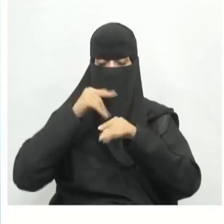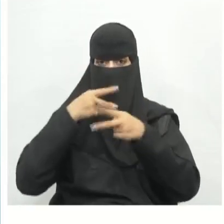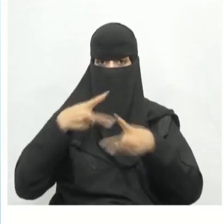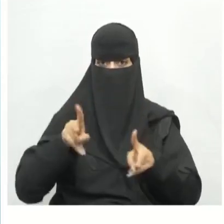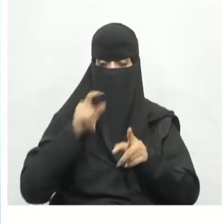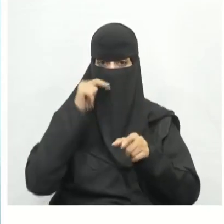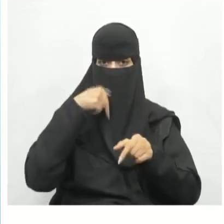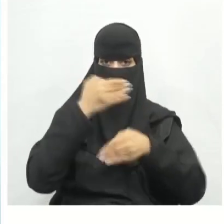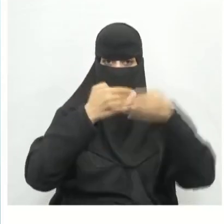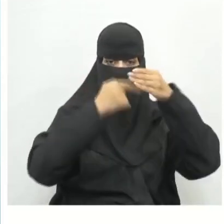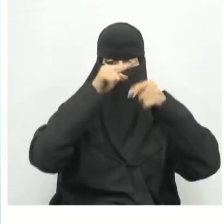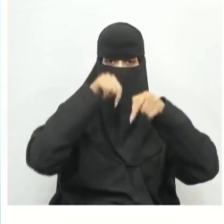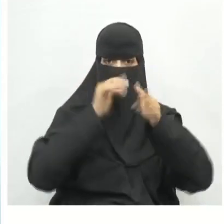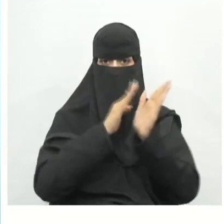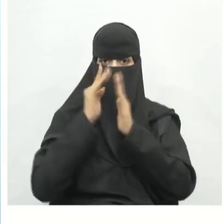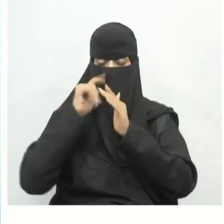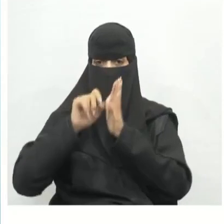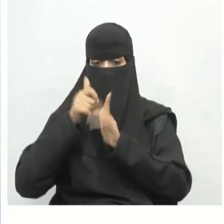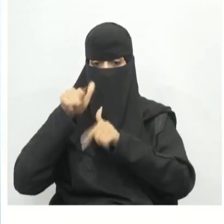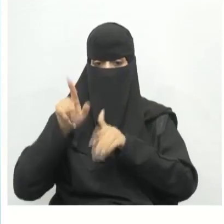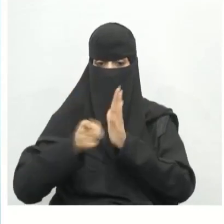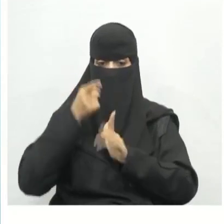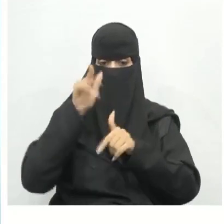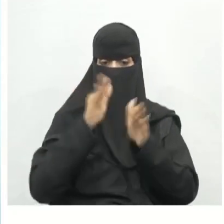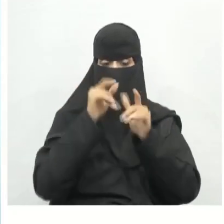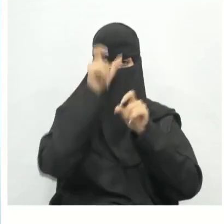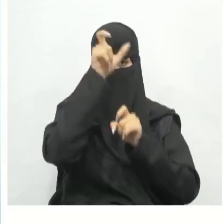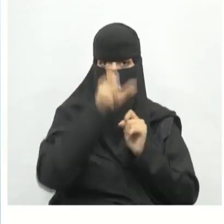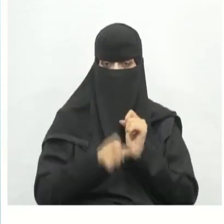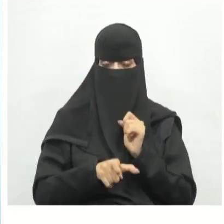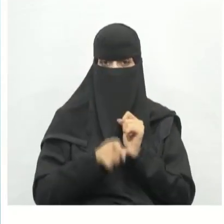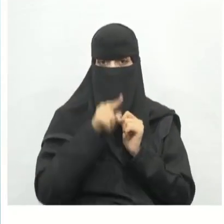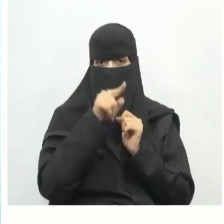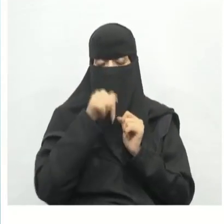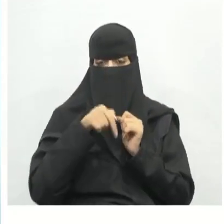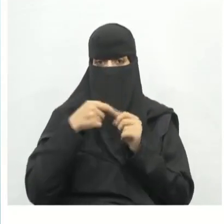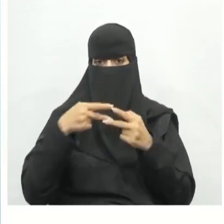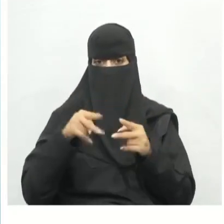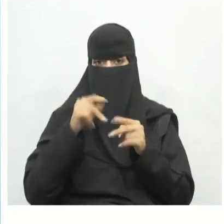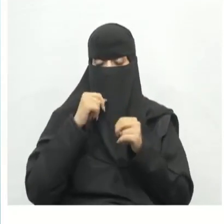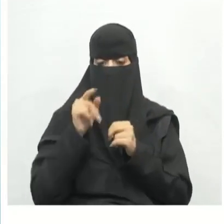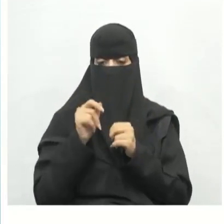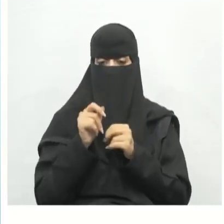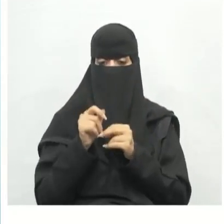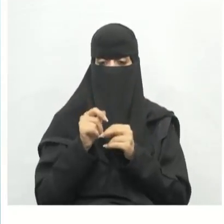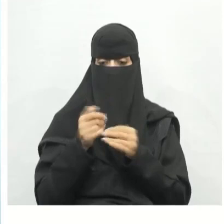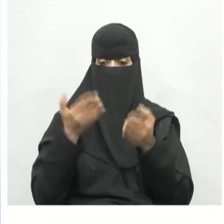وإنشاء مستندات جديدة إذن أول أسطح العمل هو ستارت أو البداية